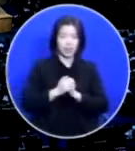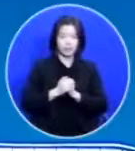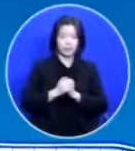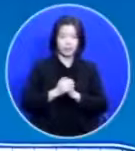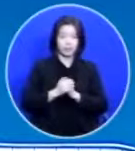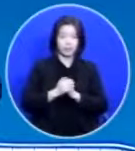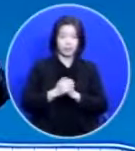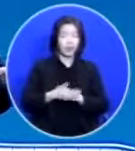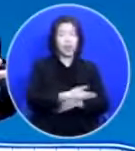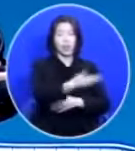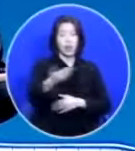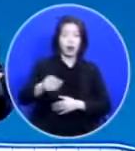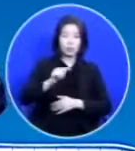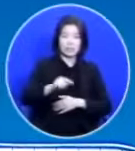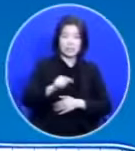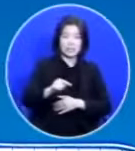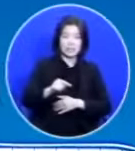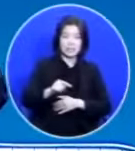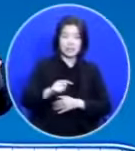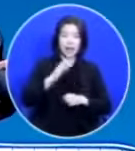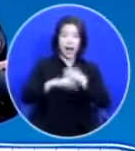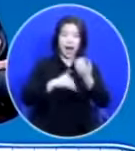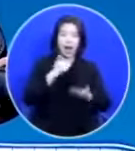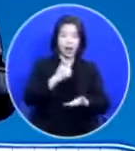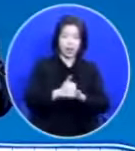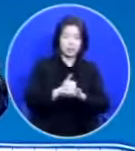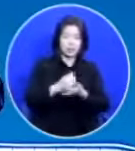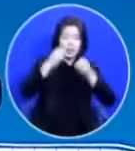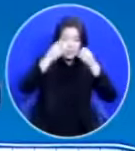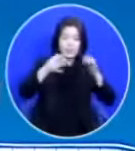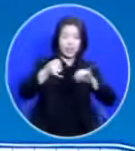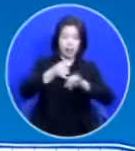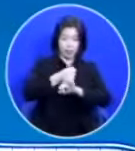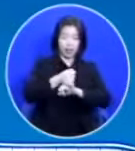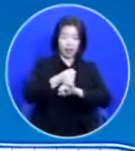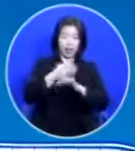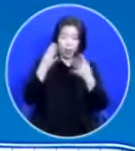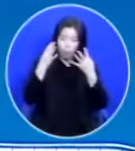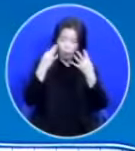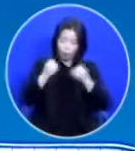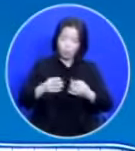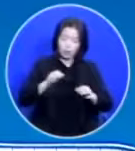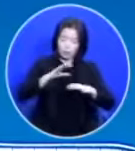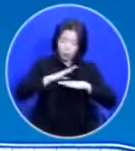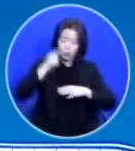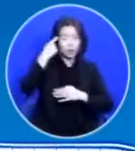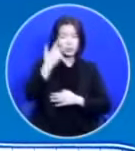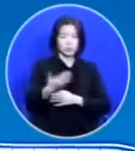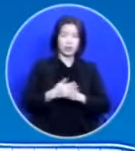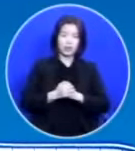여러분 이 하나님의 새 언약이 얼마나 놀랍습니까?